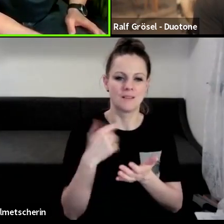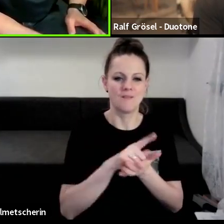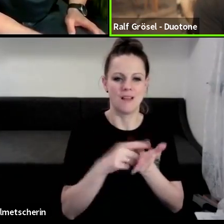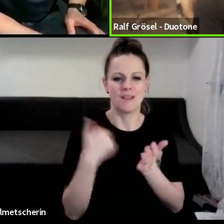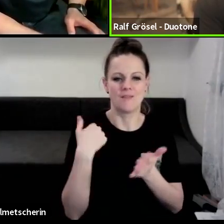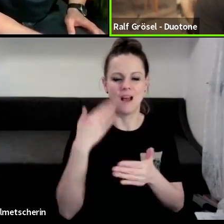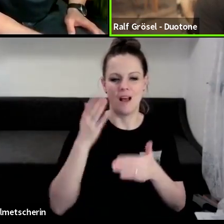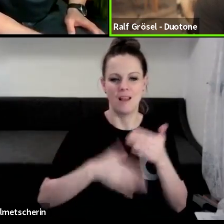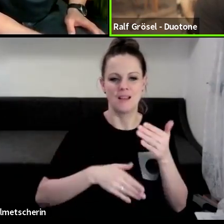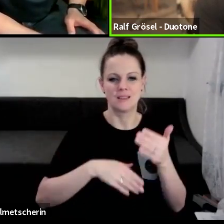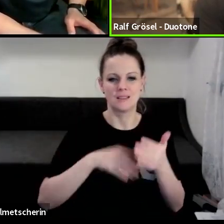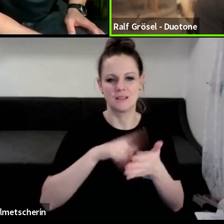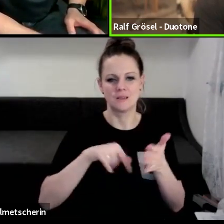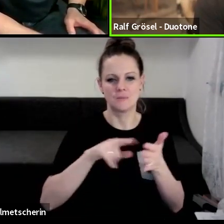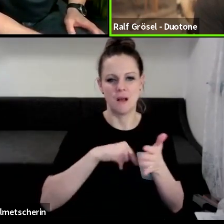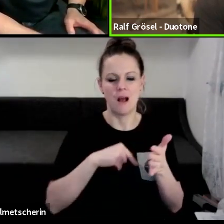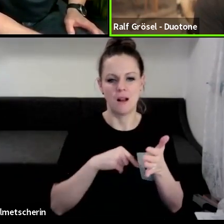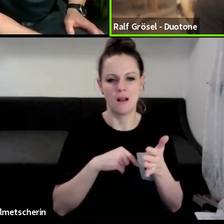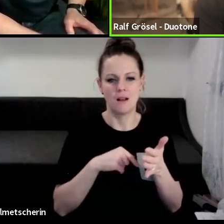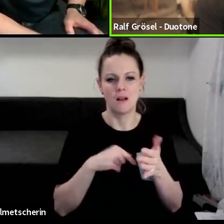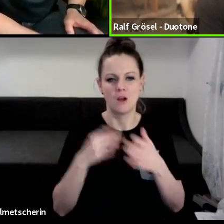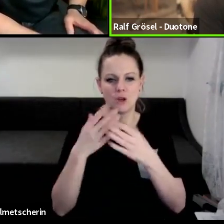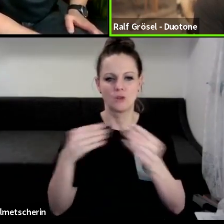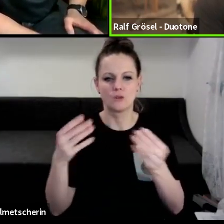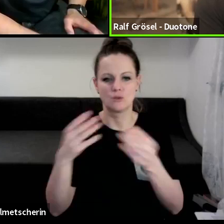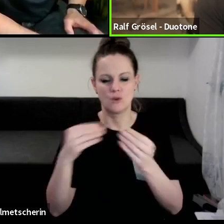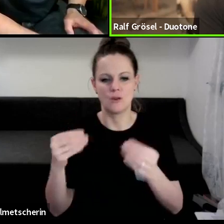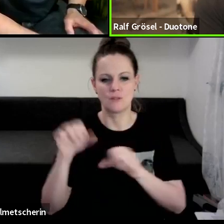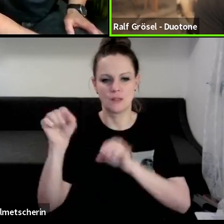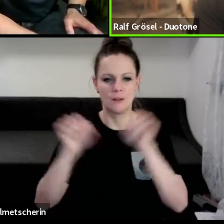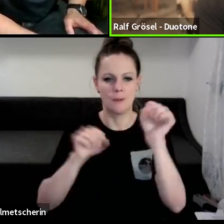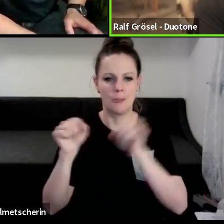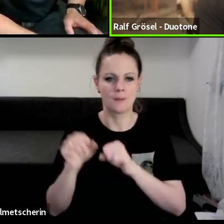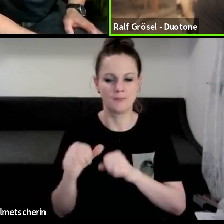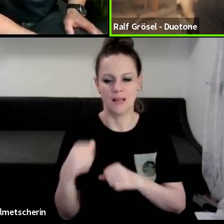In Kappa, letztes Jahr hier in Langebahn.